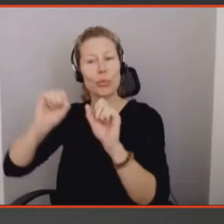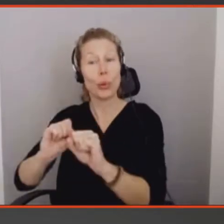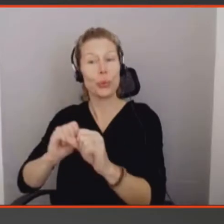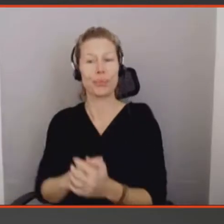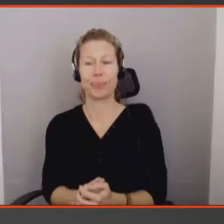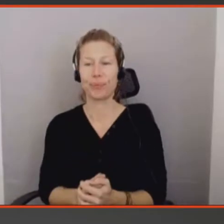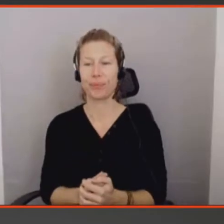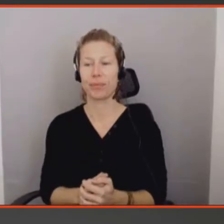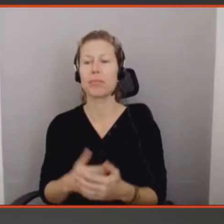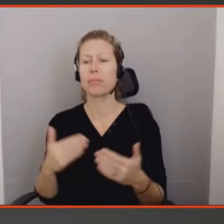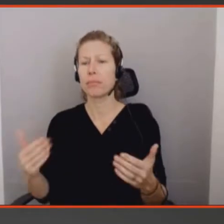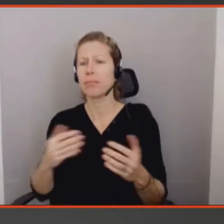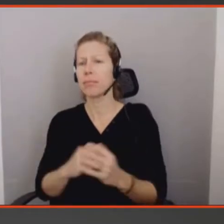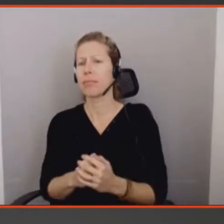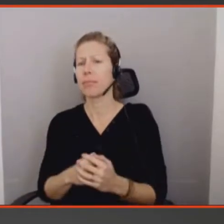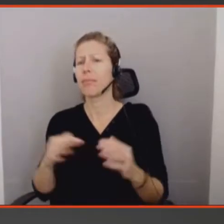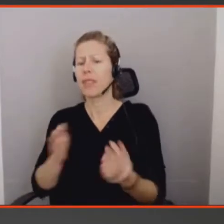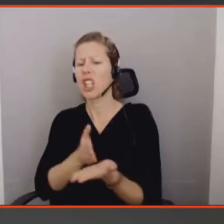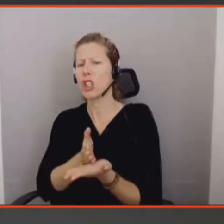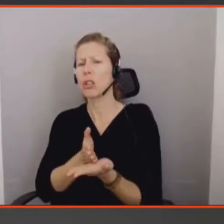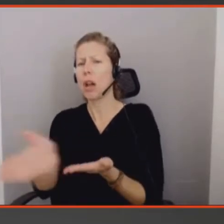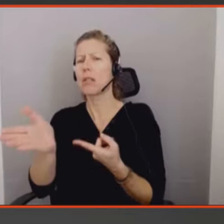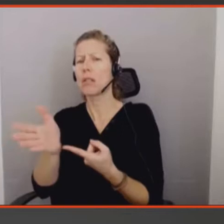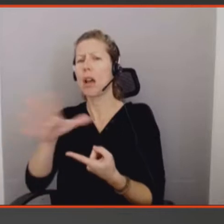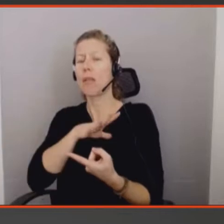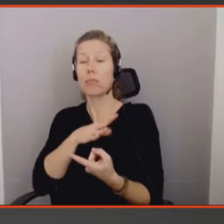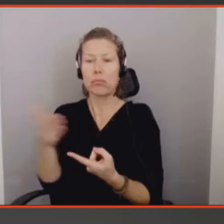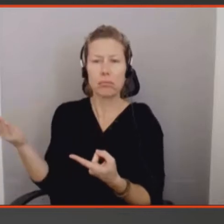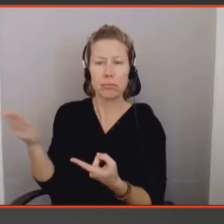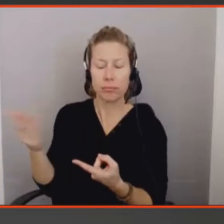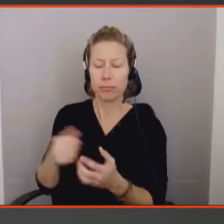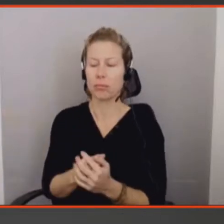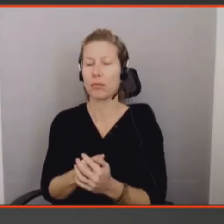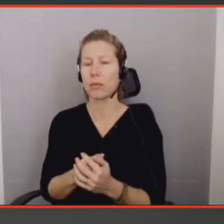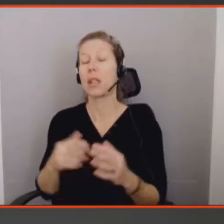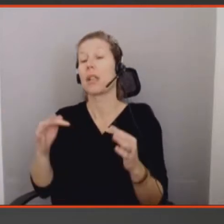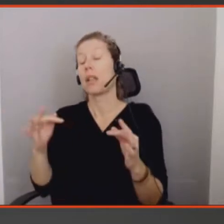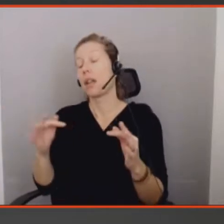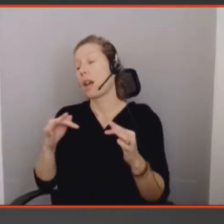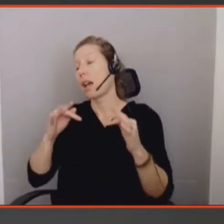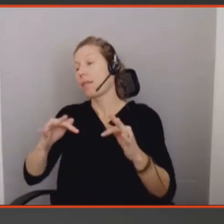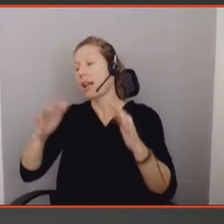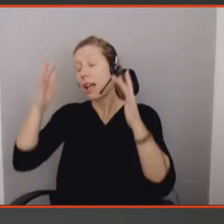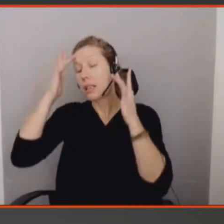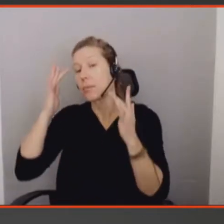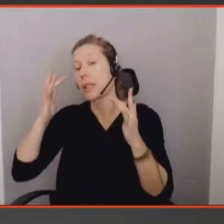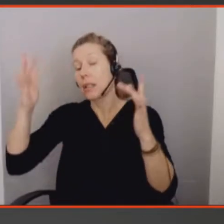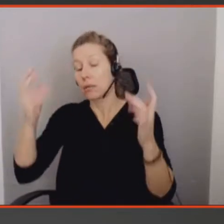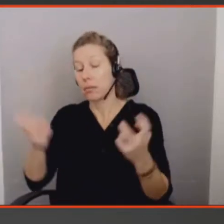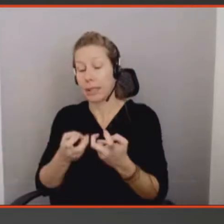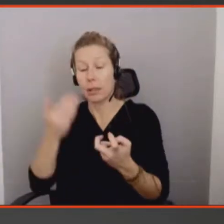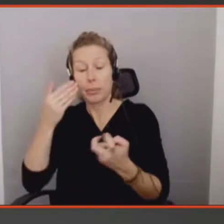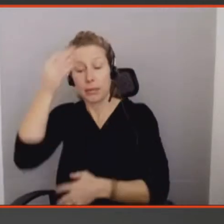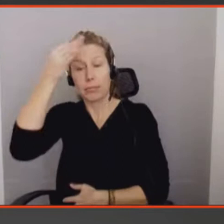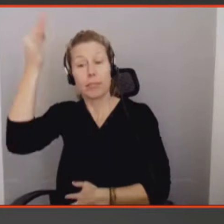Alors, avoir du sens, c'est quoi ? Comme pour toutes les dimensions de l'expérience, si on veut concevoir des choses qui ont du sens, des choses qui sont meaningful,